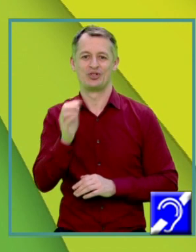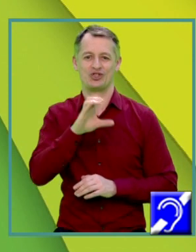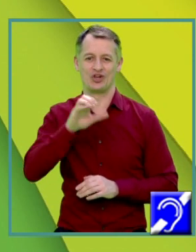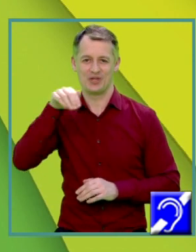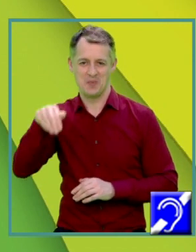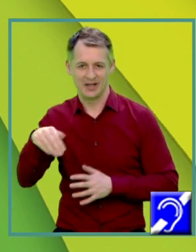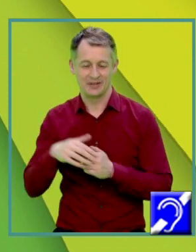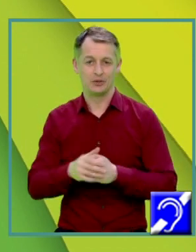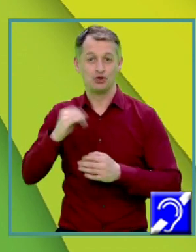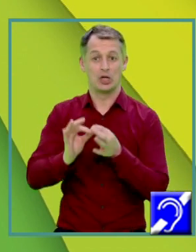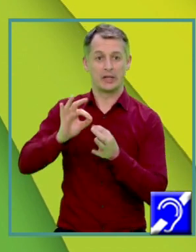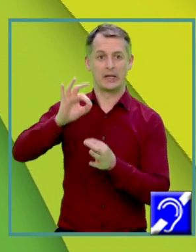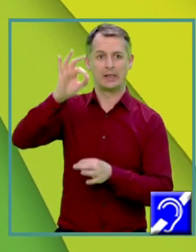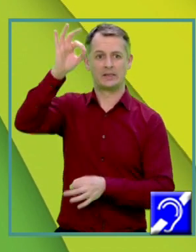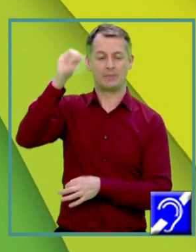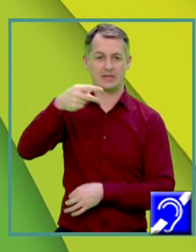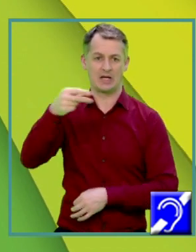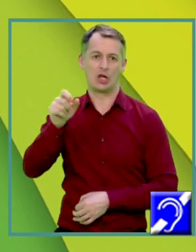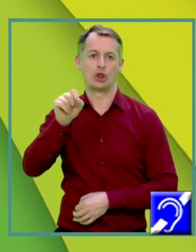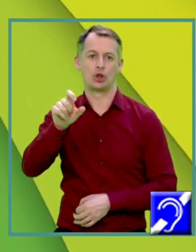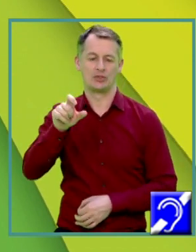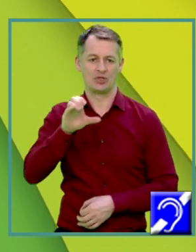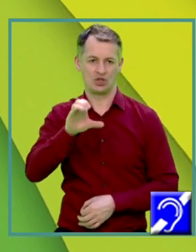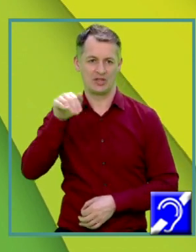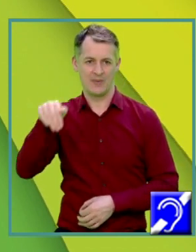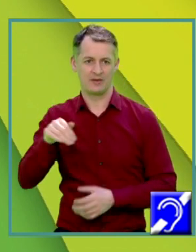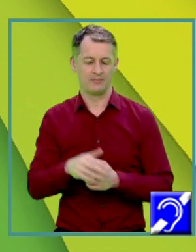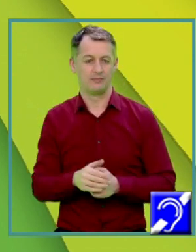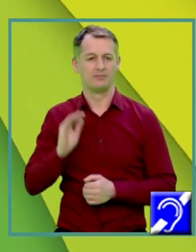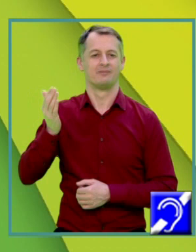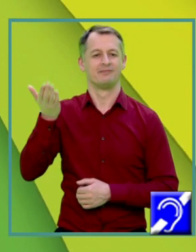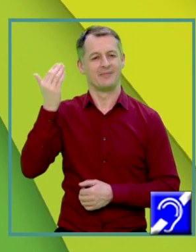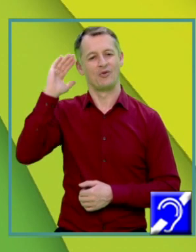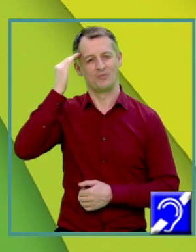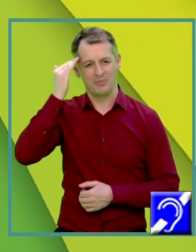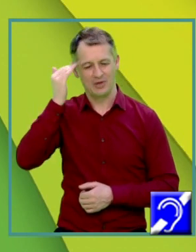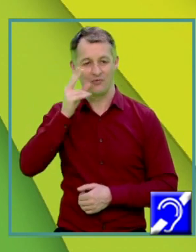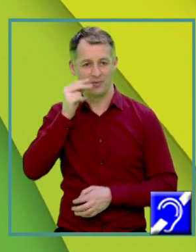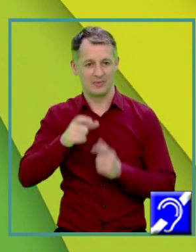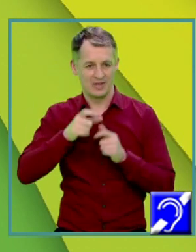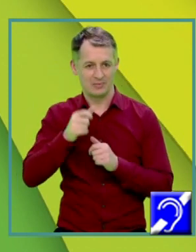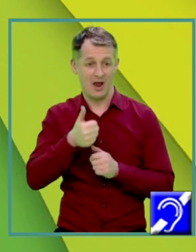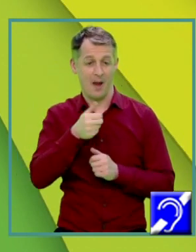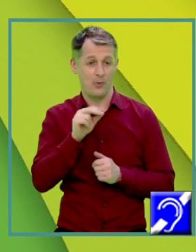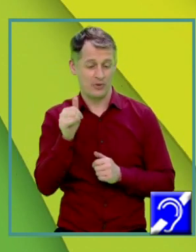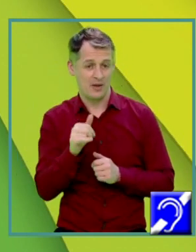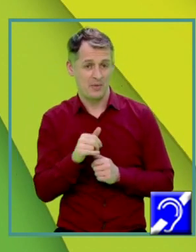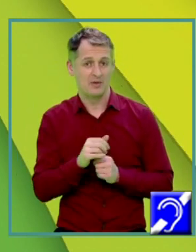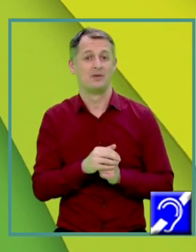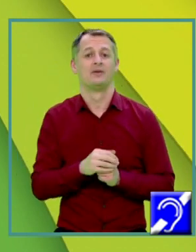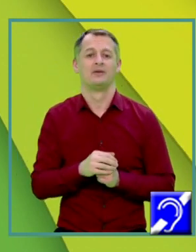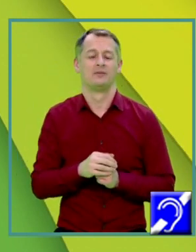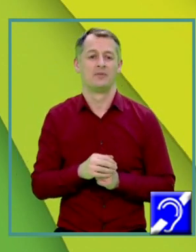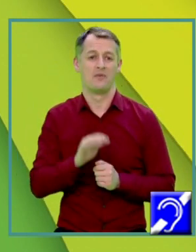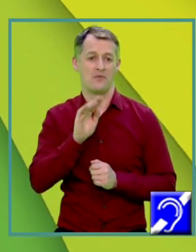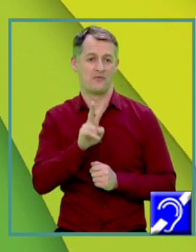și înălțimea egală cu 12 cm. Ne aducem aminte că este vorba despre apotema piramidei, adică